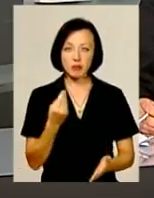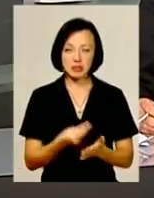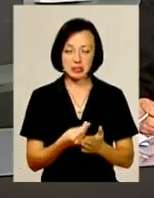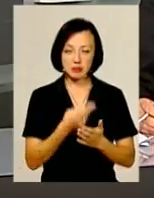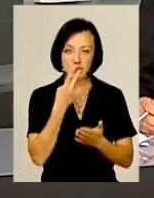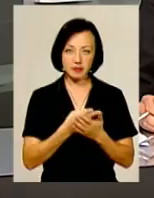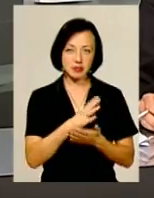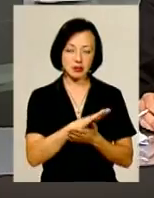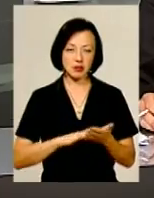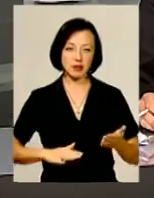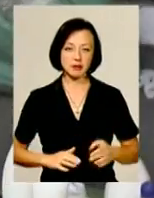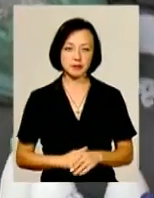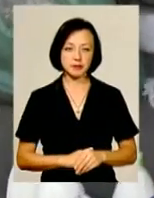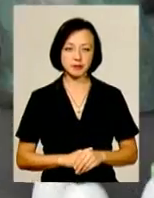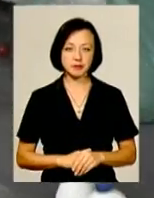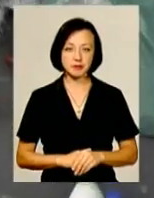– дивіться далі.